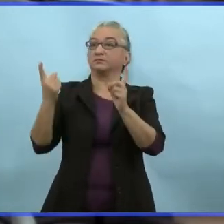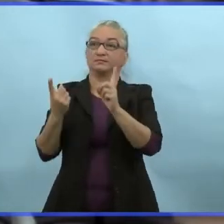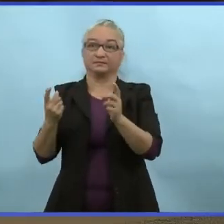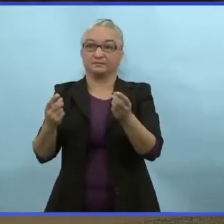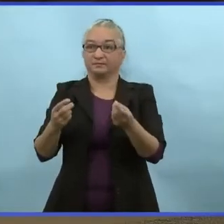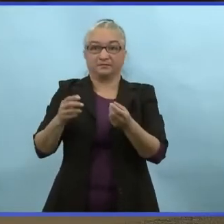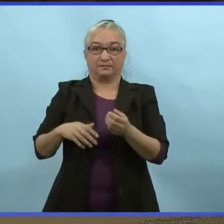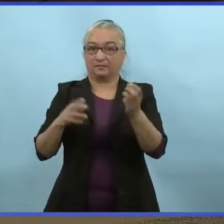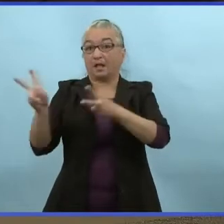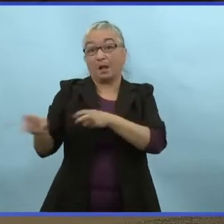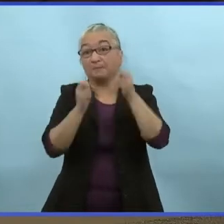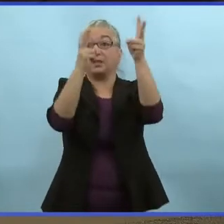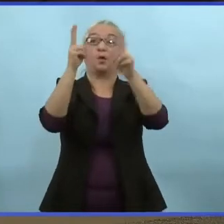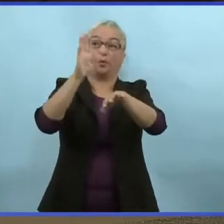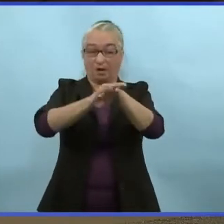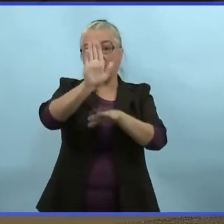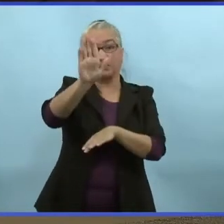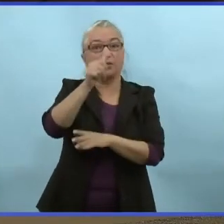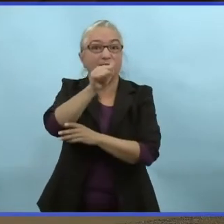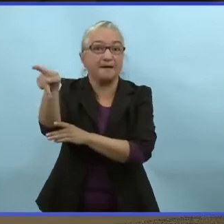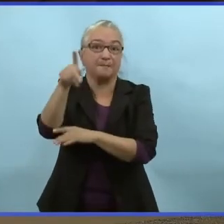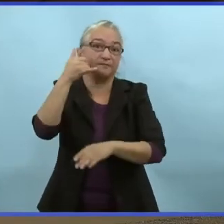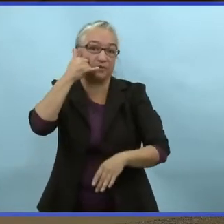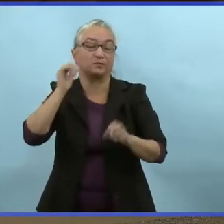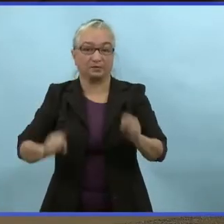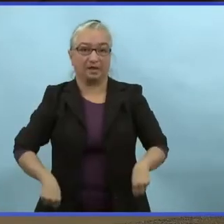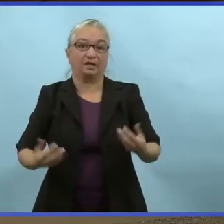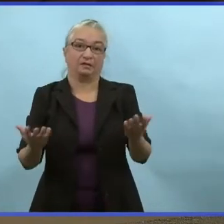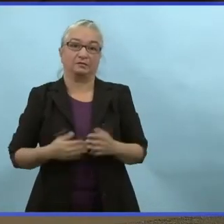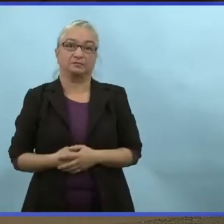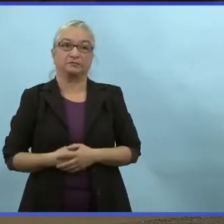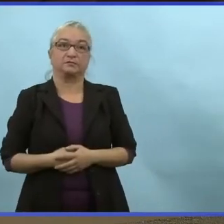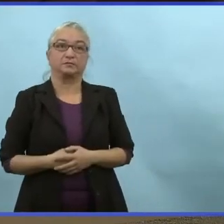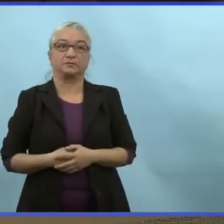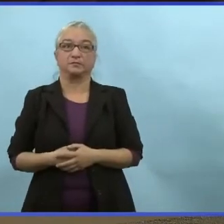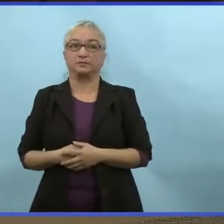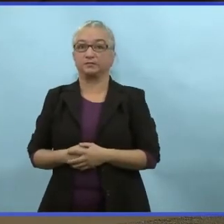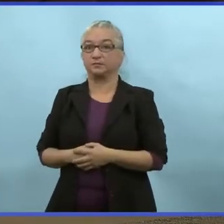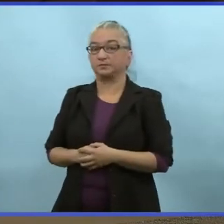que vous n'avez pas le bon code QR, vous pouvez très facilement aller en ligne et télécharger le bon code QR.